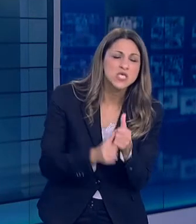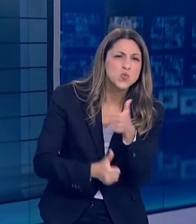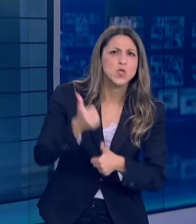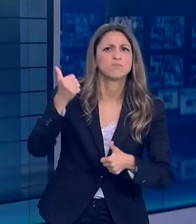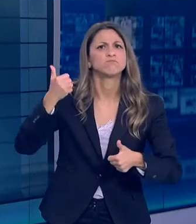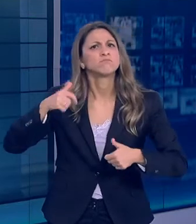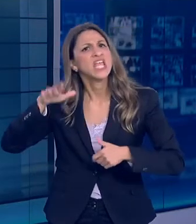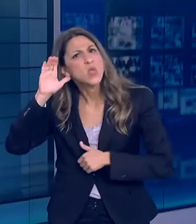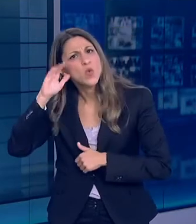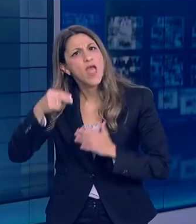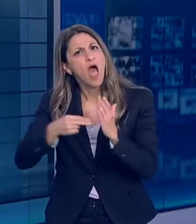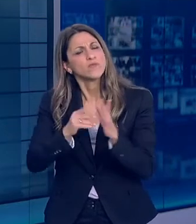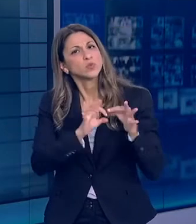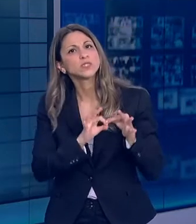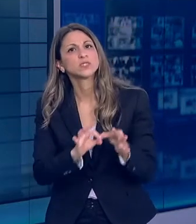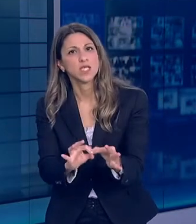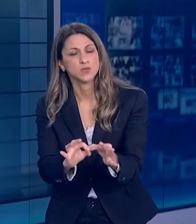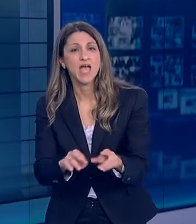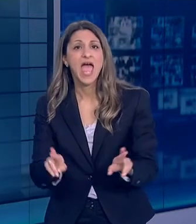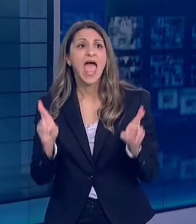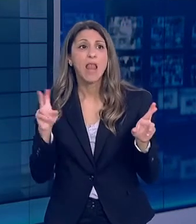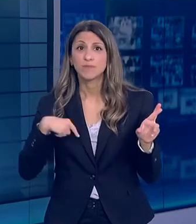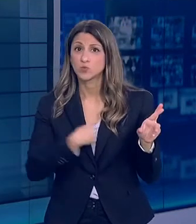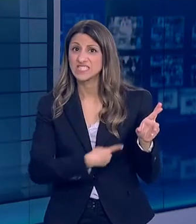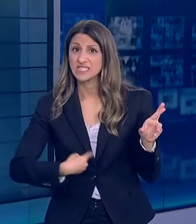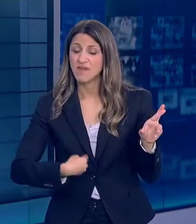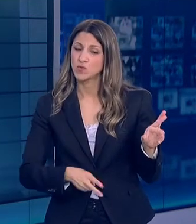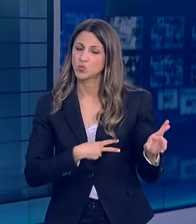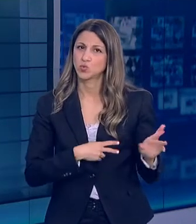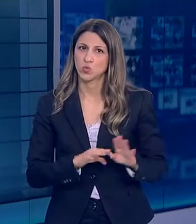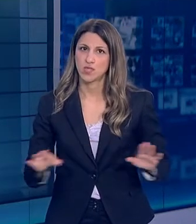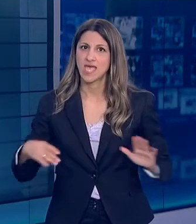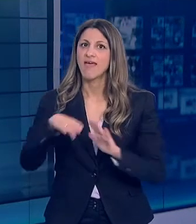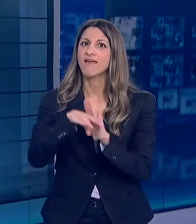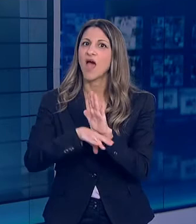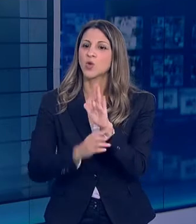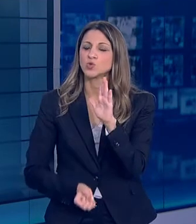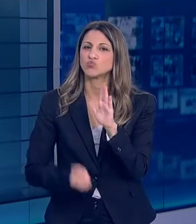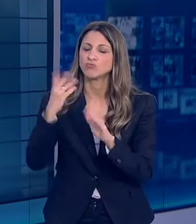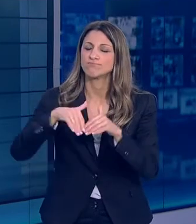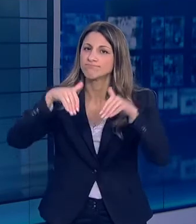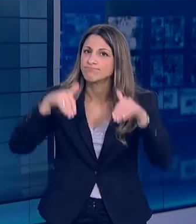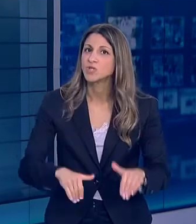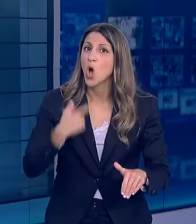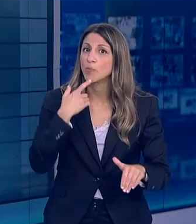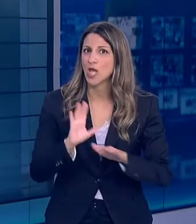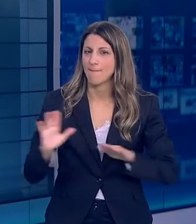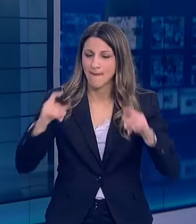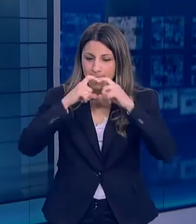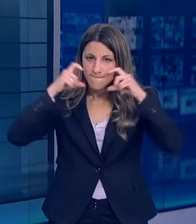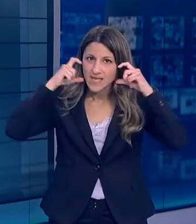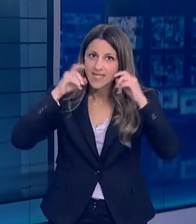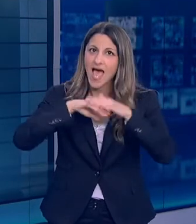Ας ελπίσουμε ότι η συμπεριφορά μας θα παραμείνει καλή με προσήλωση στους κανόνες υγιεινής με τα μέτρα που λέμε τόσο καιρό και ας